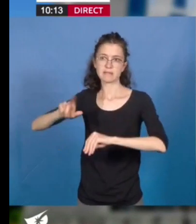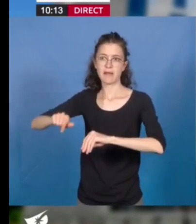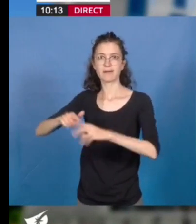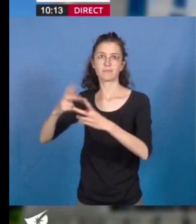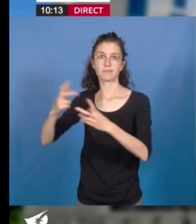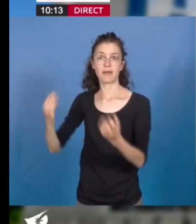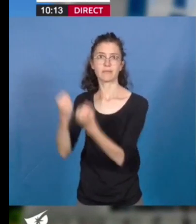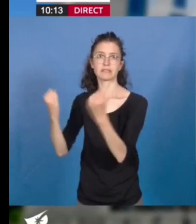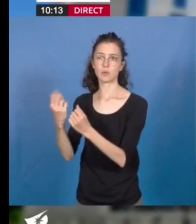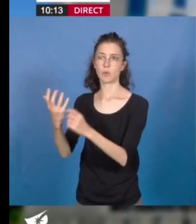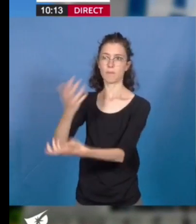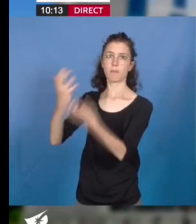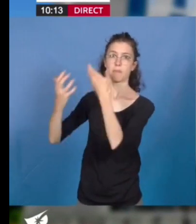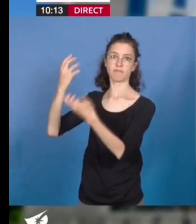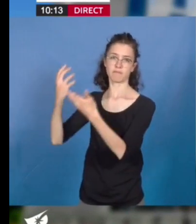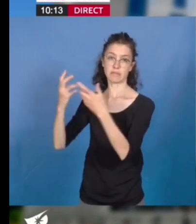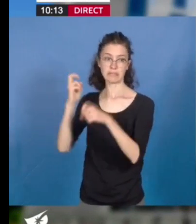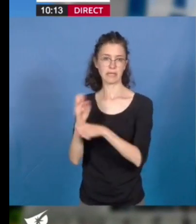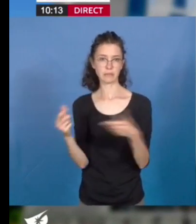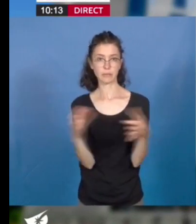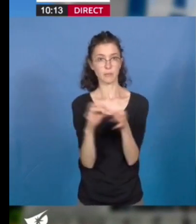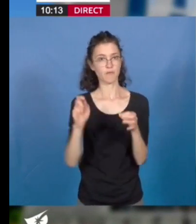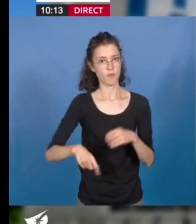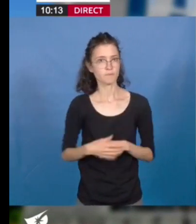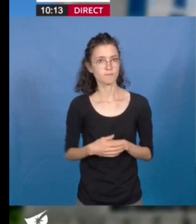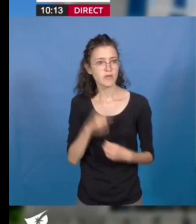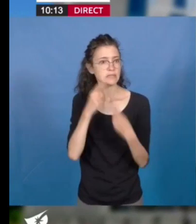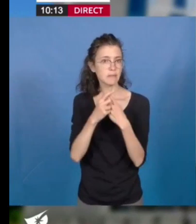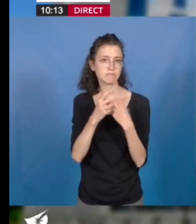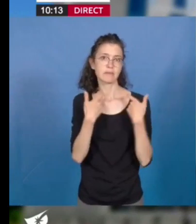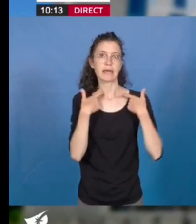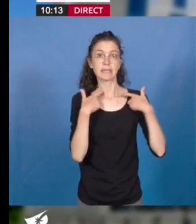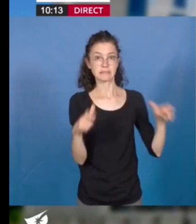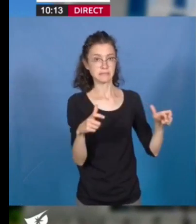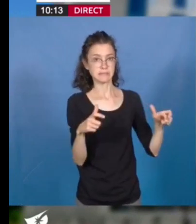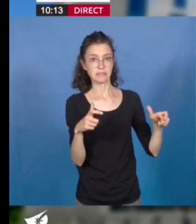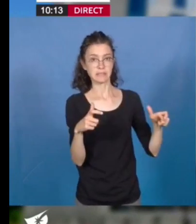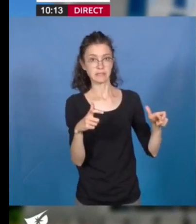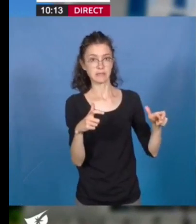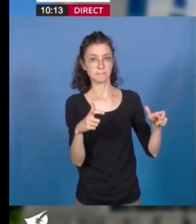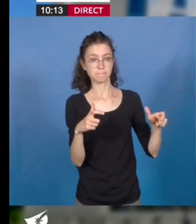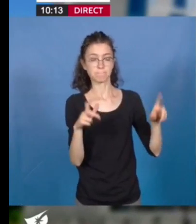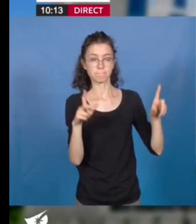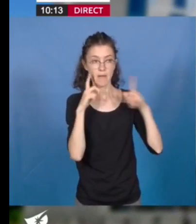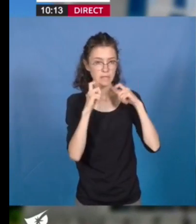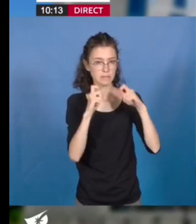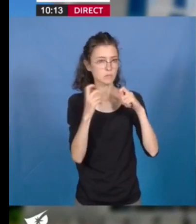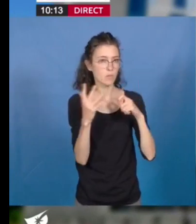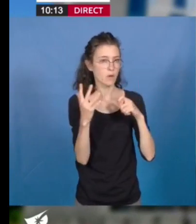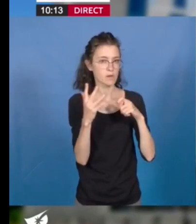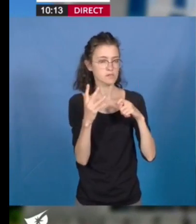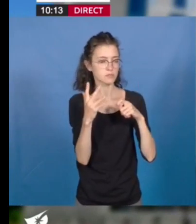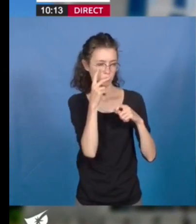vigilance auquel je tiens en matière d'accessibilité, veillons dans le projet à ne pas affaire de choix entre les aspects